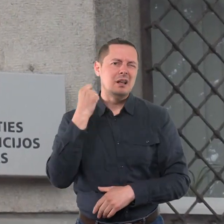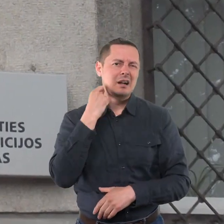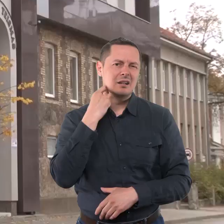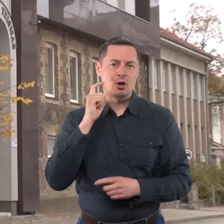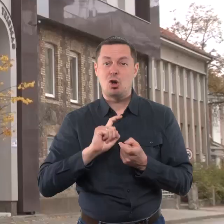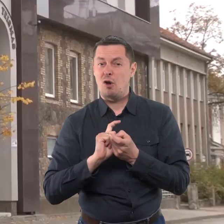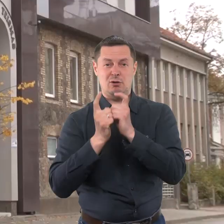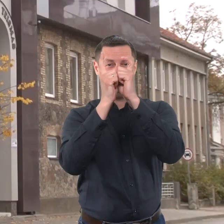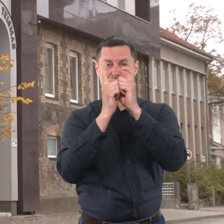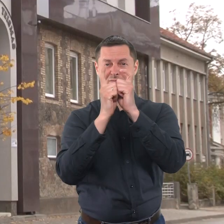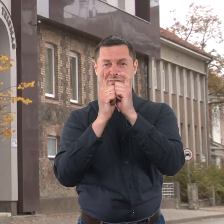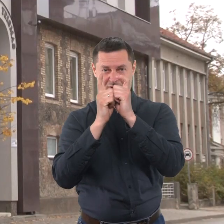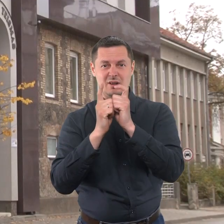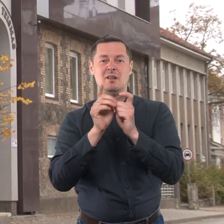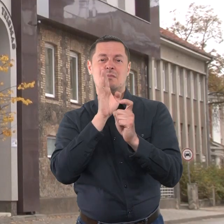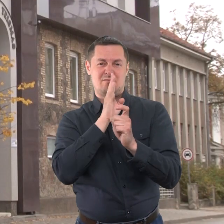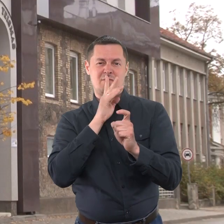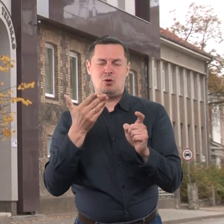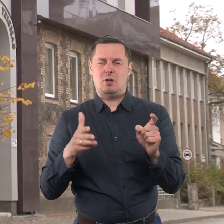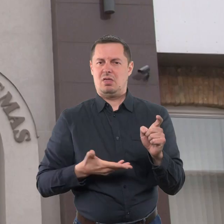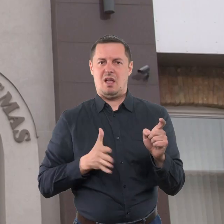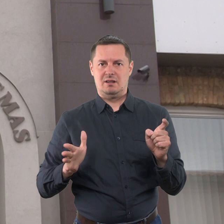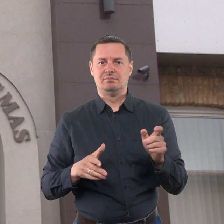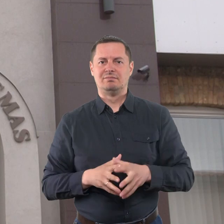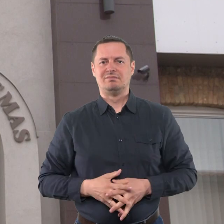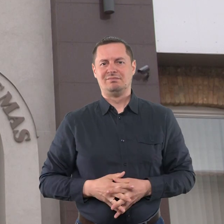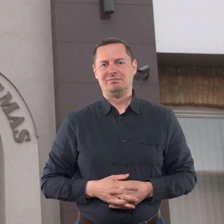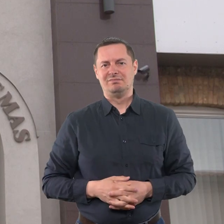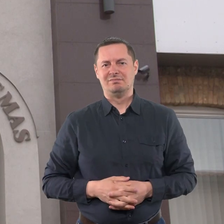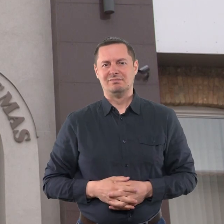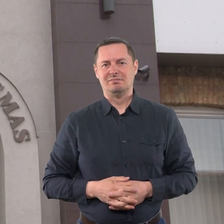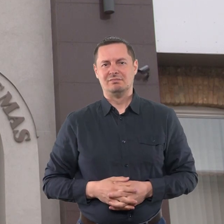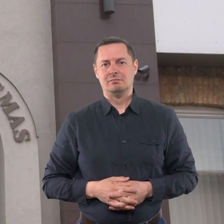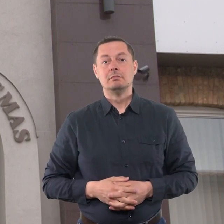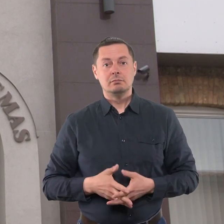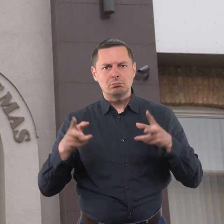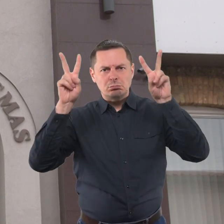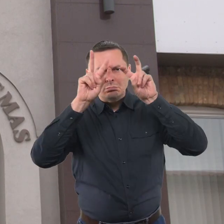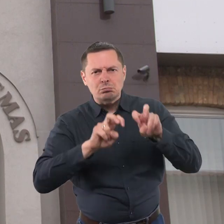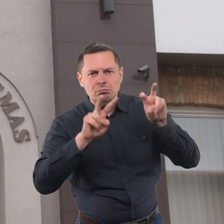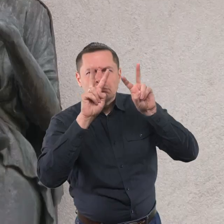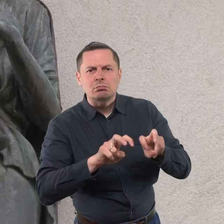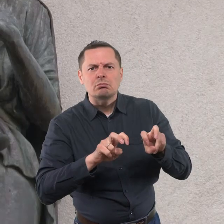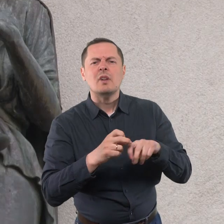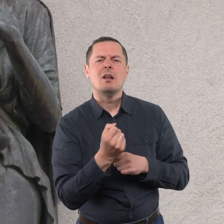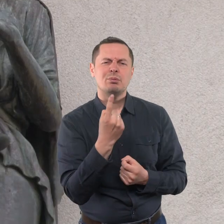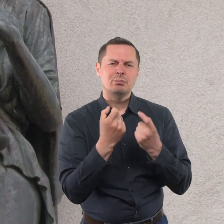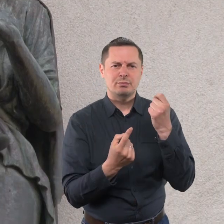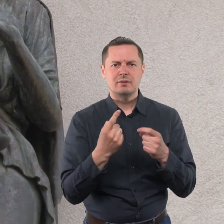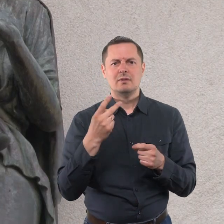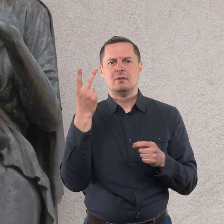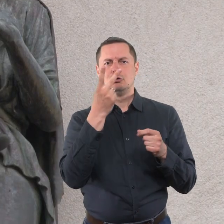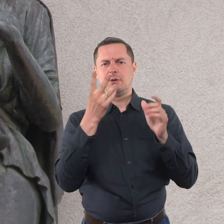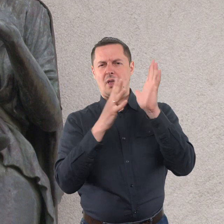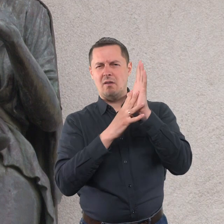girdavo ir tarp jų įvyko konfliktas, pasibaigęs vieno iš jų mirtimi. Kaip vėliau konsantavo ekspertai buvo sudota